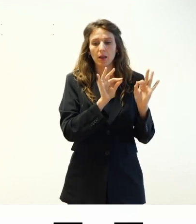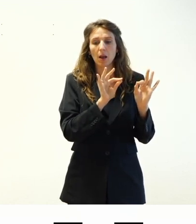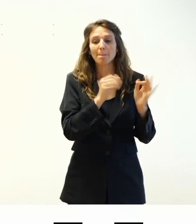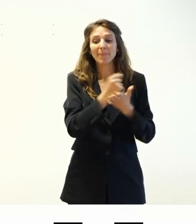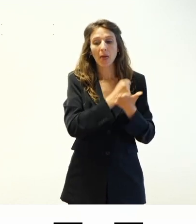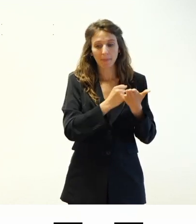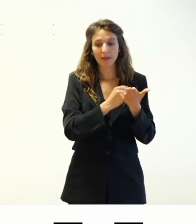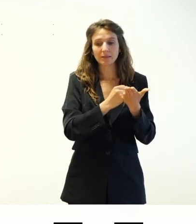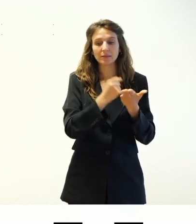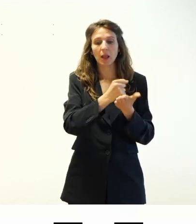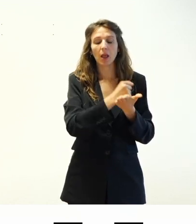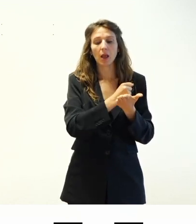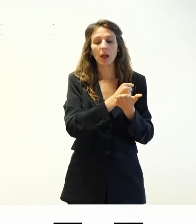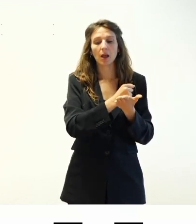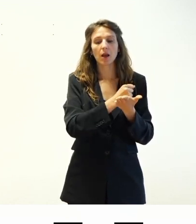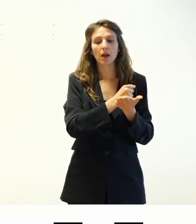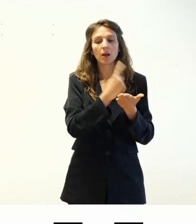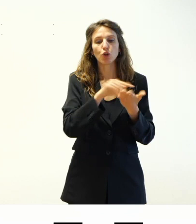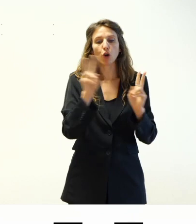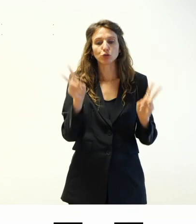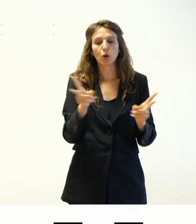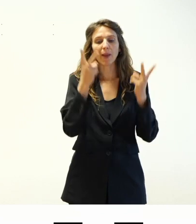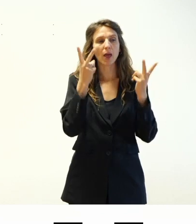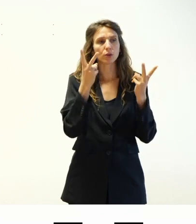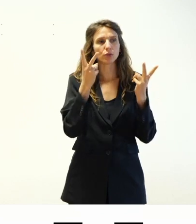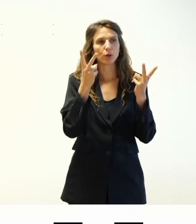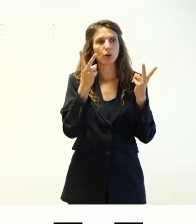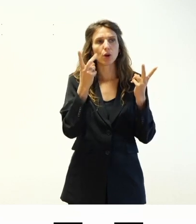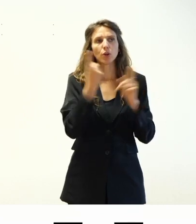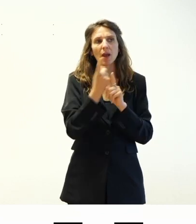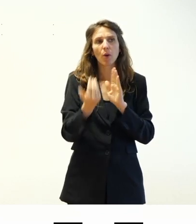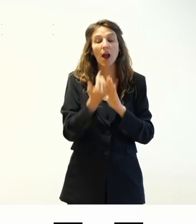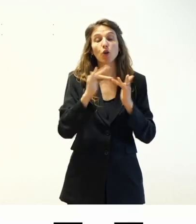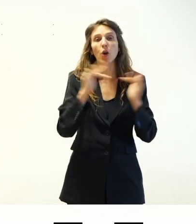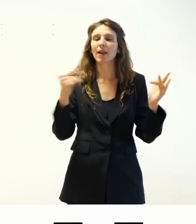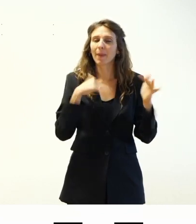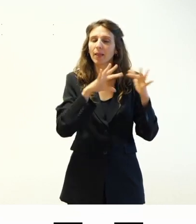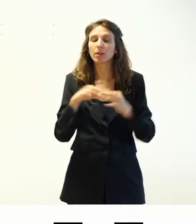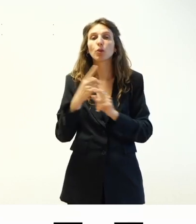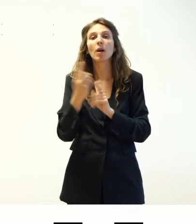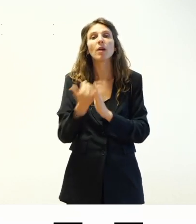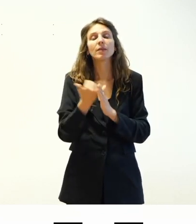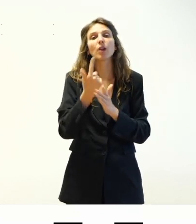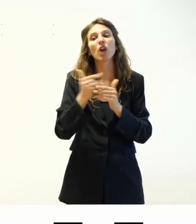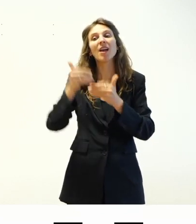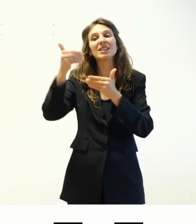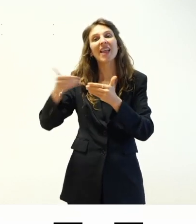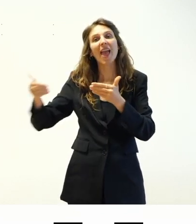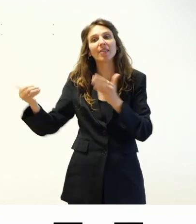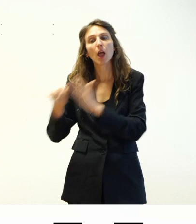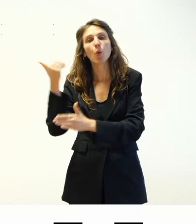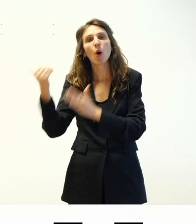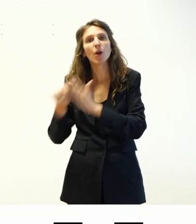'esistenza preparando questa presentazione e bisogna evitare che i collegamenti si aprano in nuove schede o nuove finestre senza che